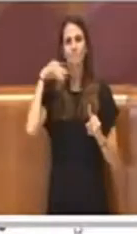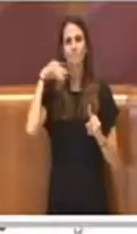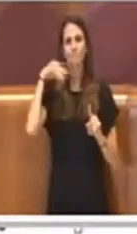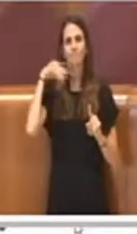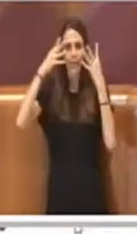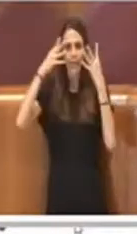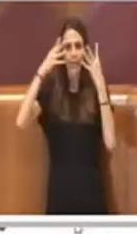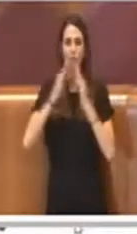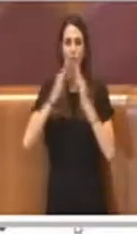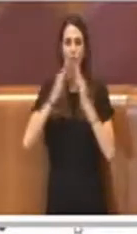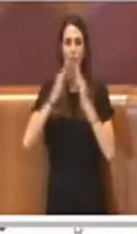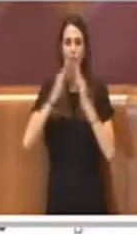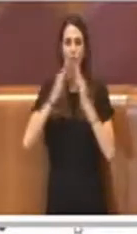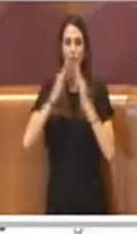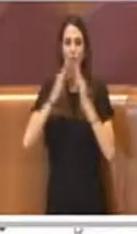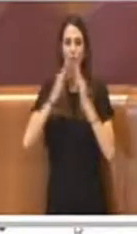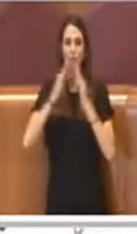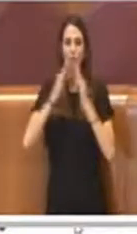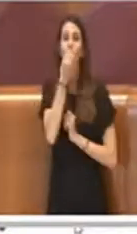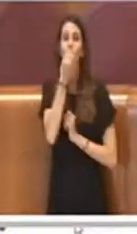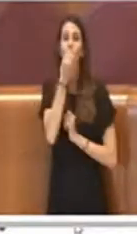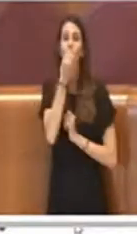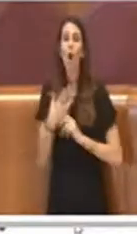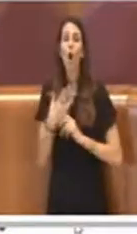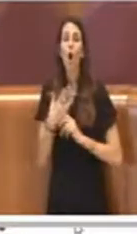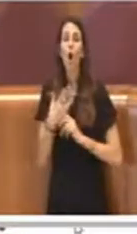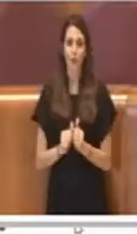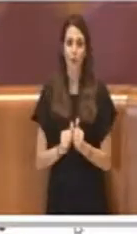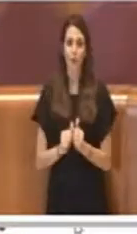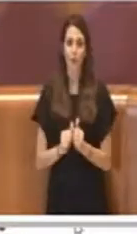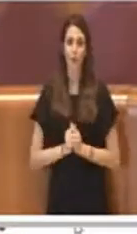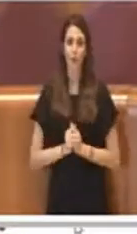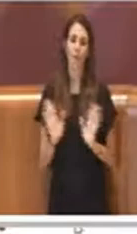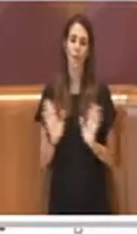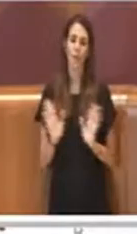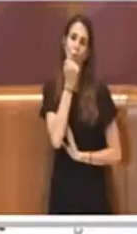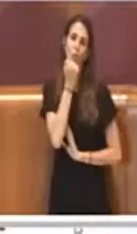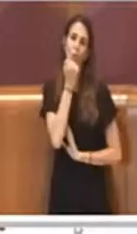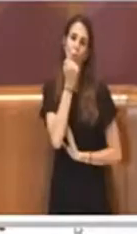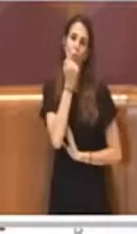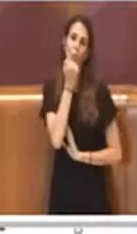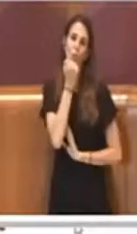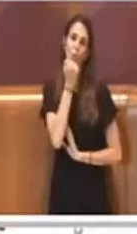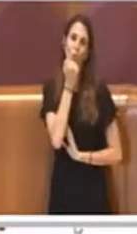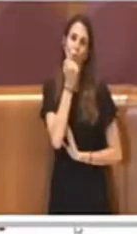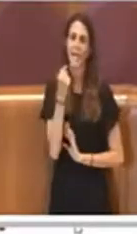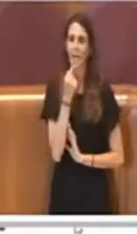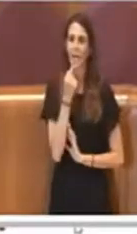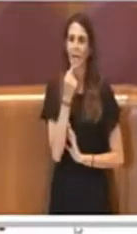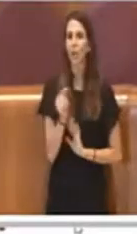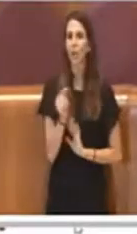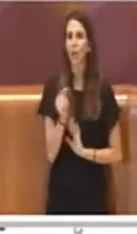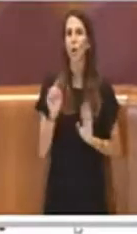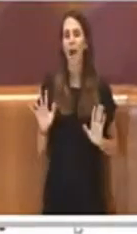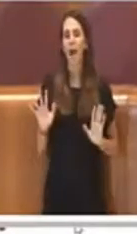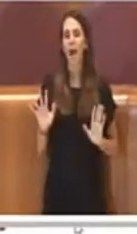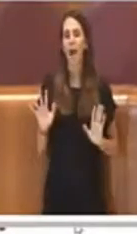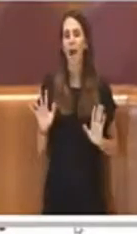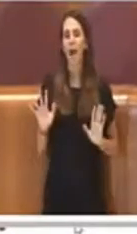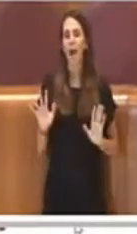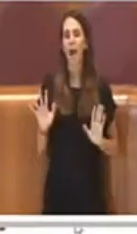la voglia di fare politica, scusate se lo dico, sui bisogni dei cittadini. Grazie.